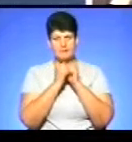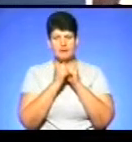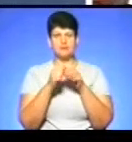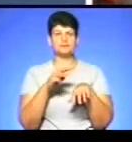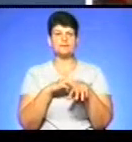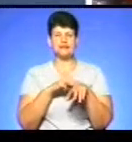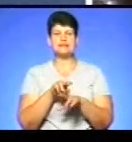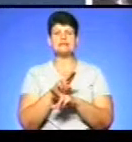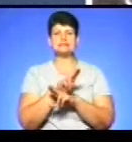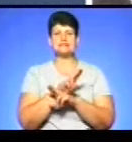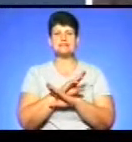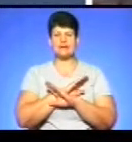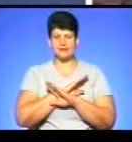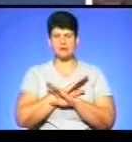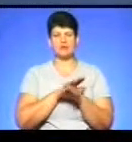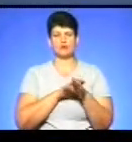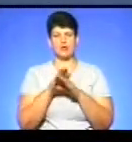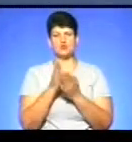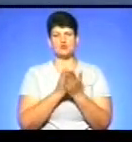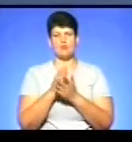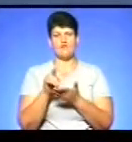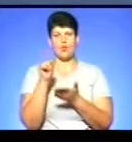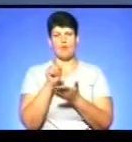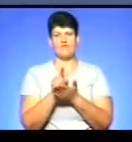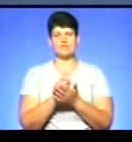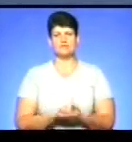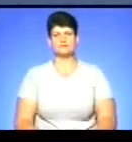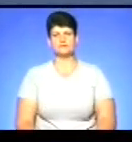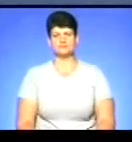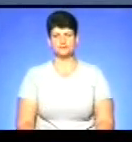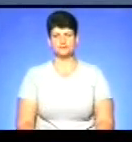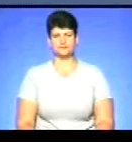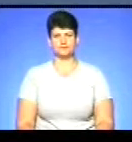які загинули при виконанні службових обов'язків. Музика